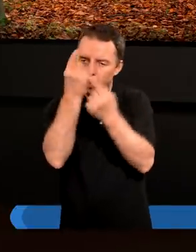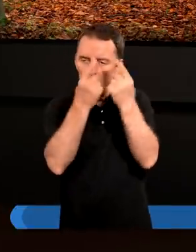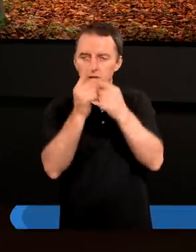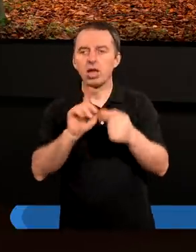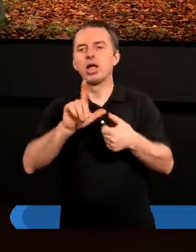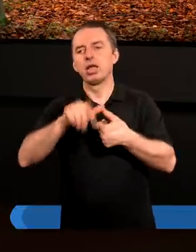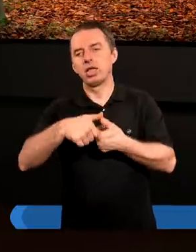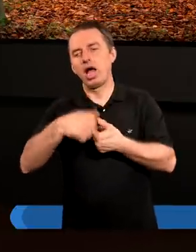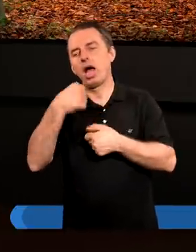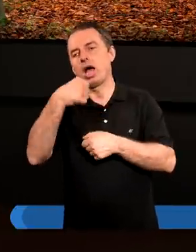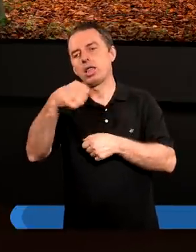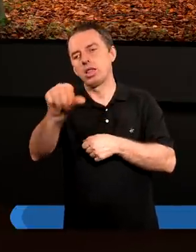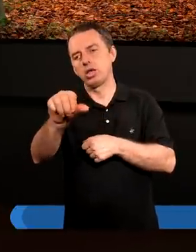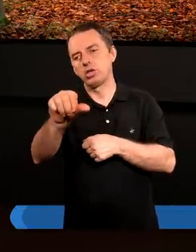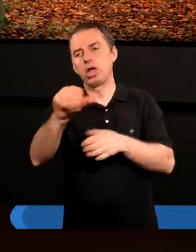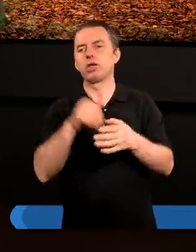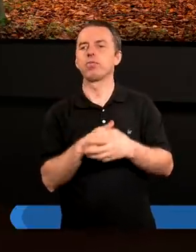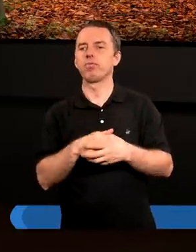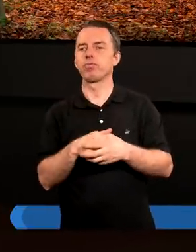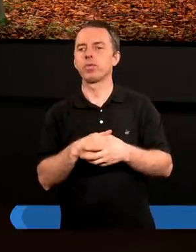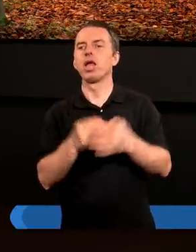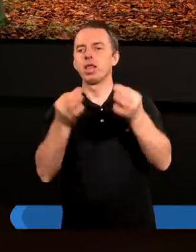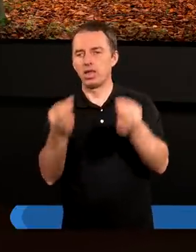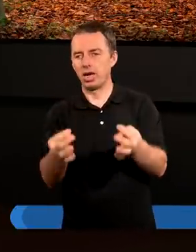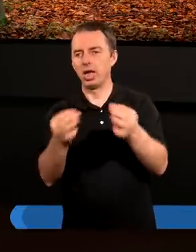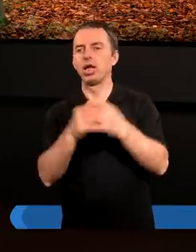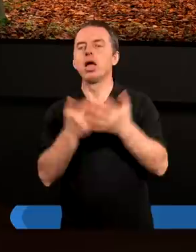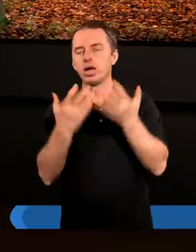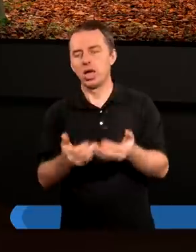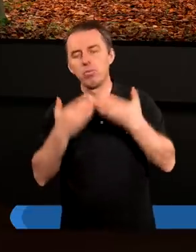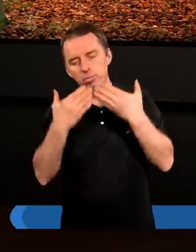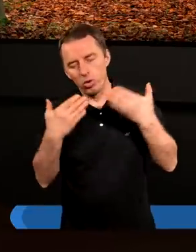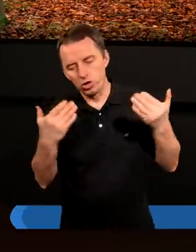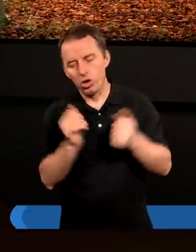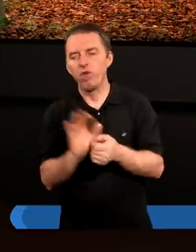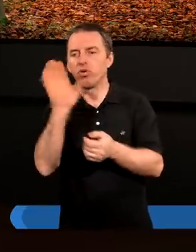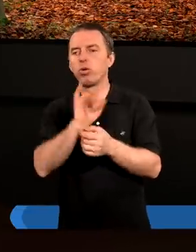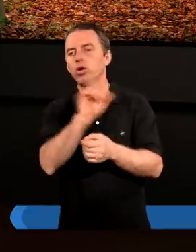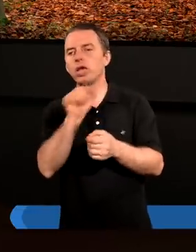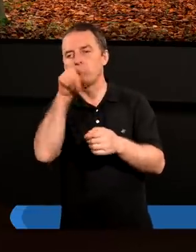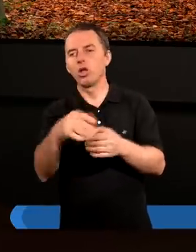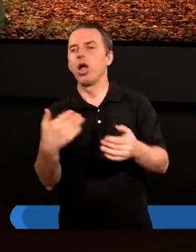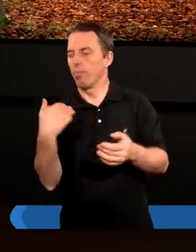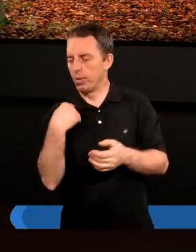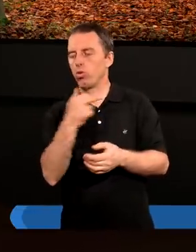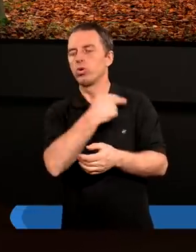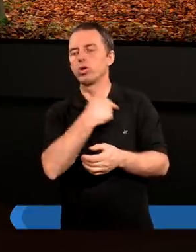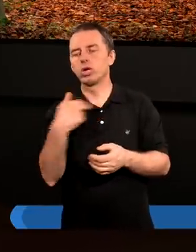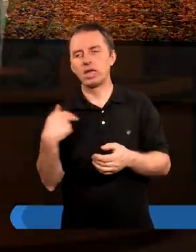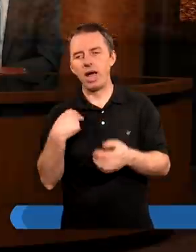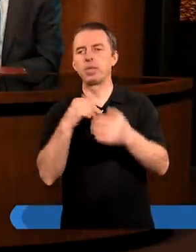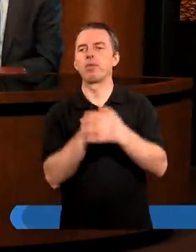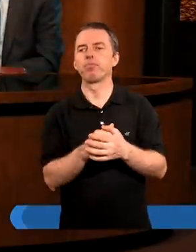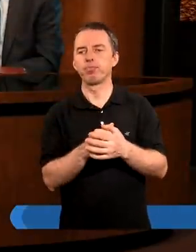za tydzień. A teraz chcemy podziękować Bogu za to, że był z nami.